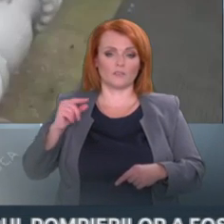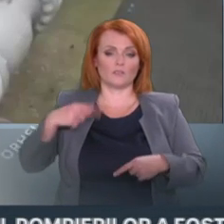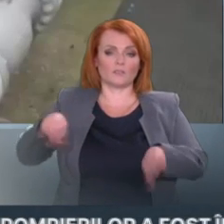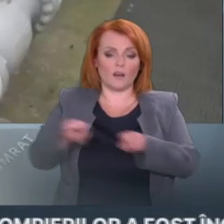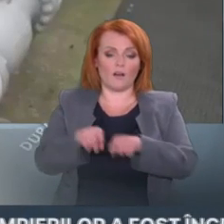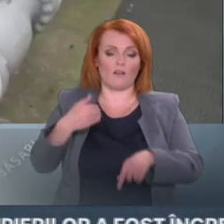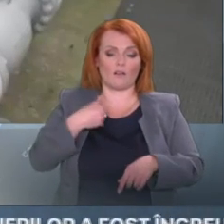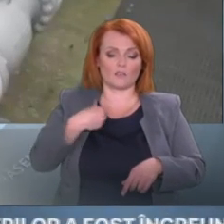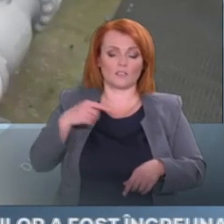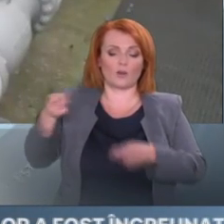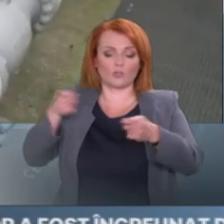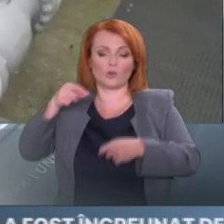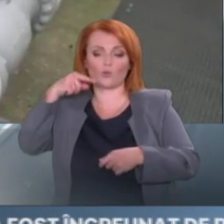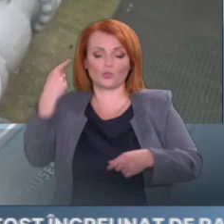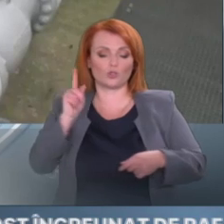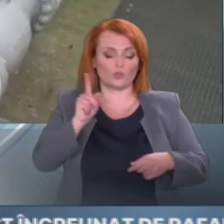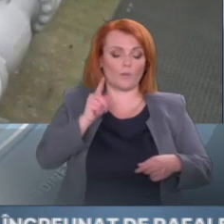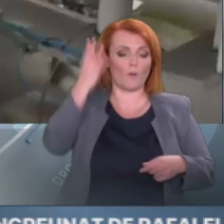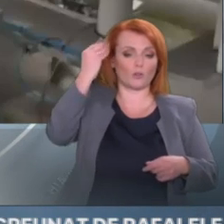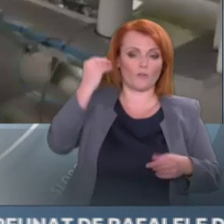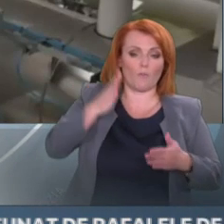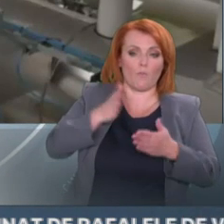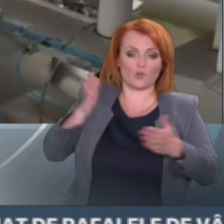autorităților Republicii Moldova care trebuie să caute de undeva